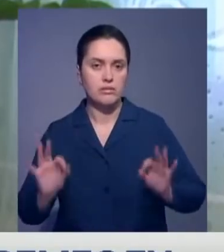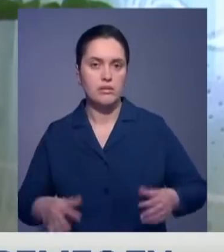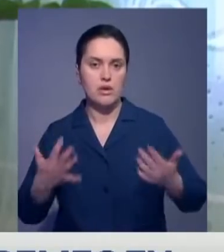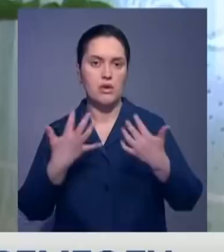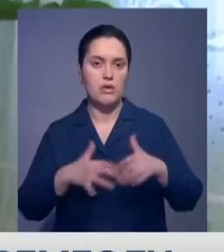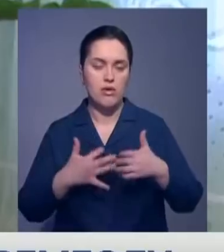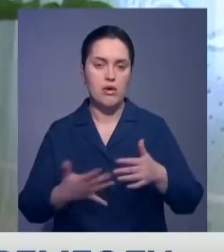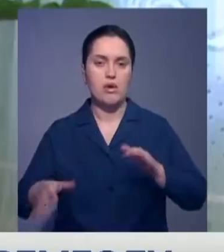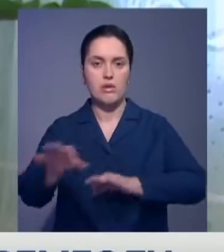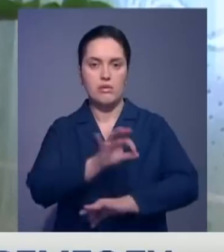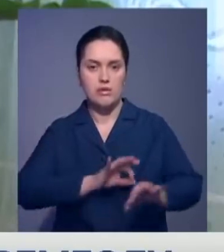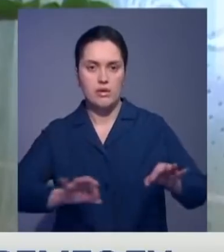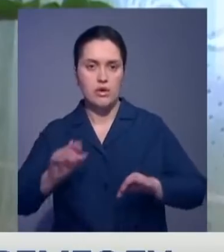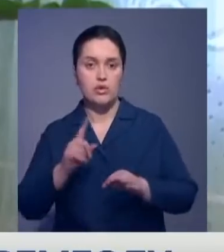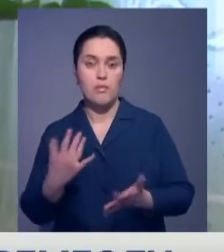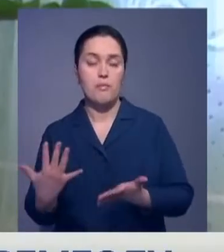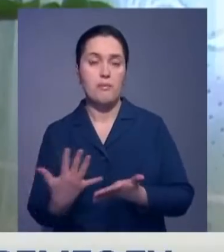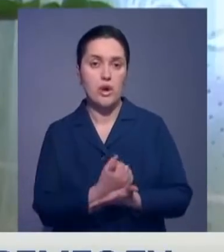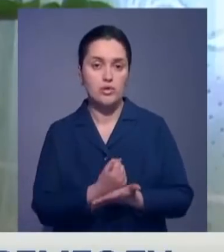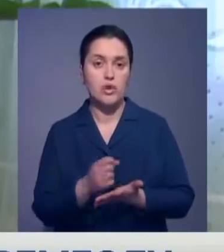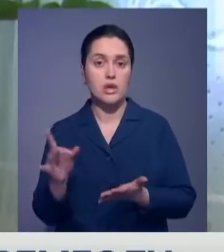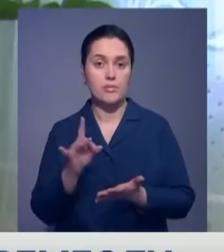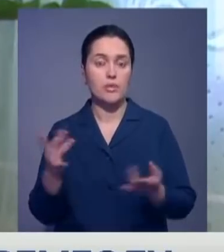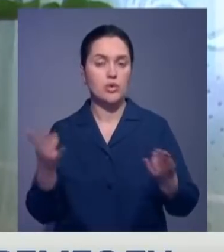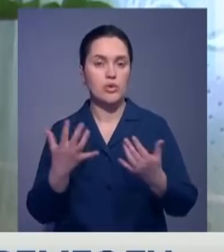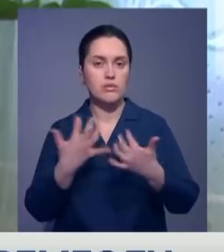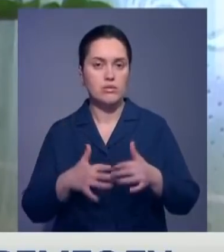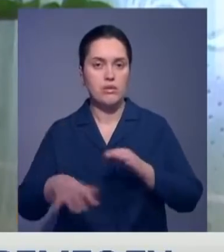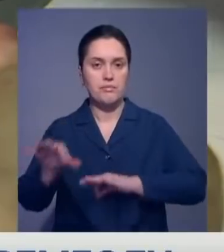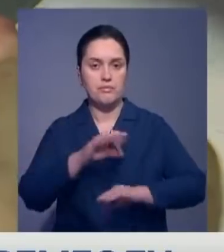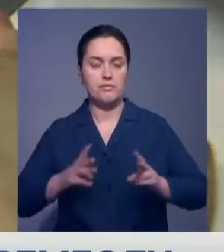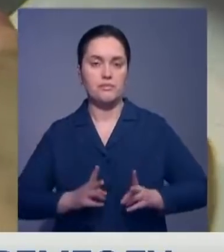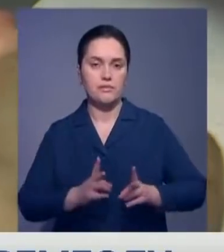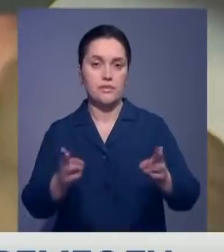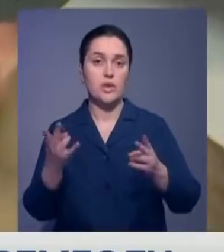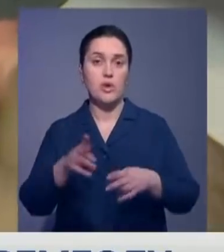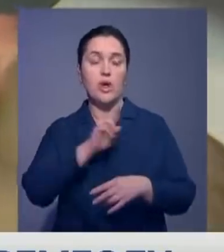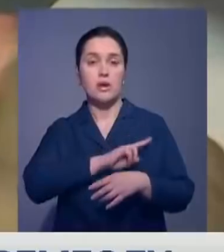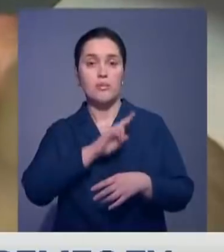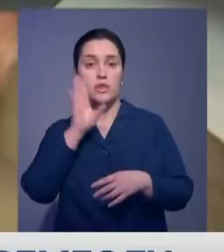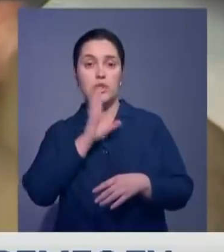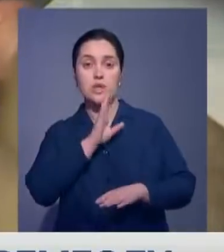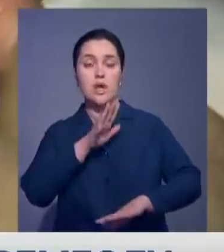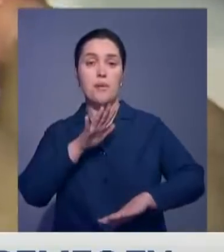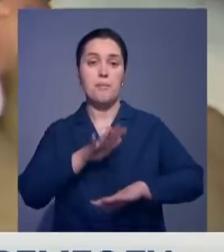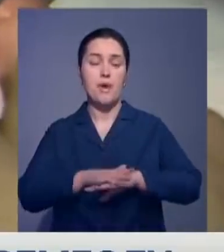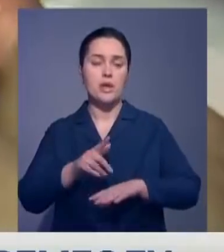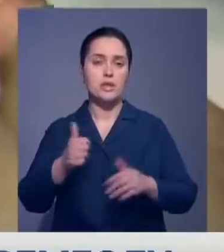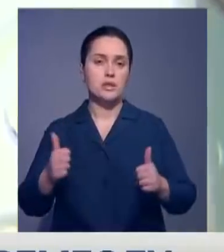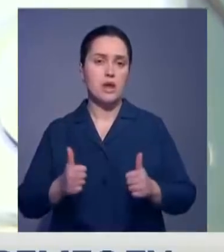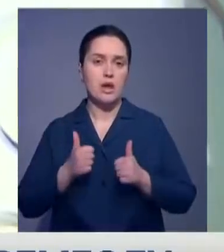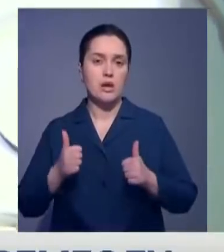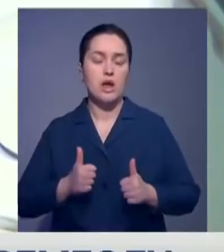получить желаемый размер, тоже нужны расчеты. Работает женщина в банке, но старается все успеть.